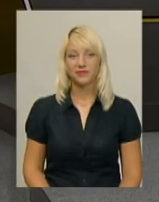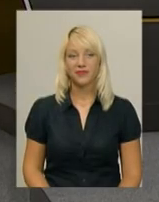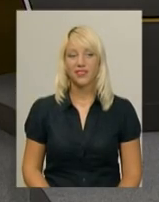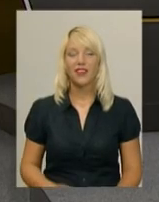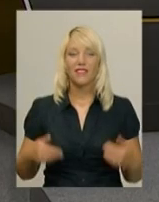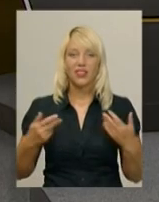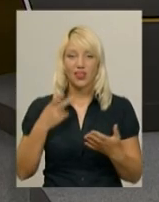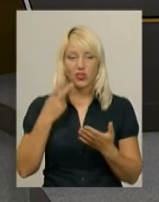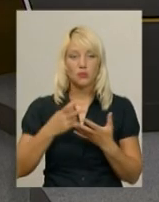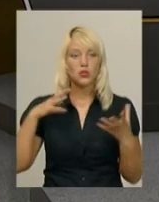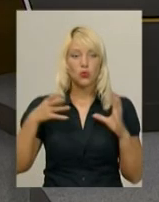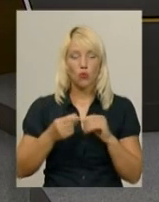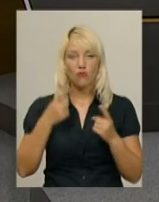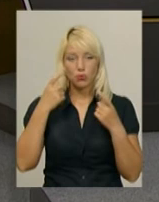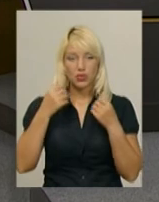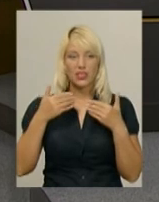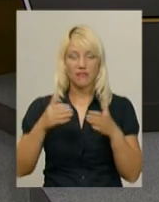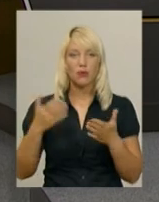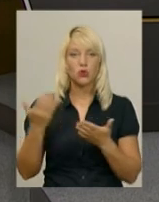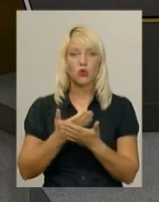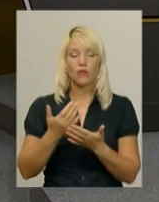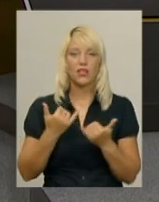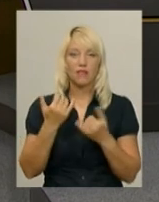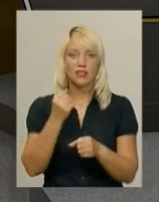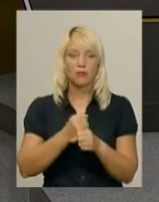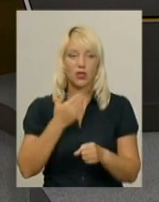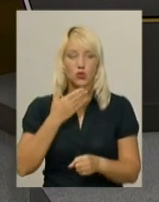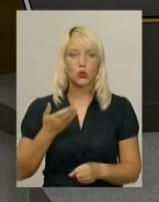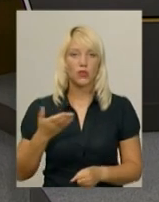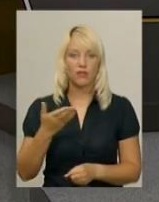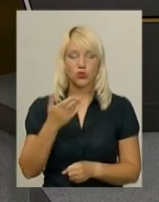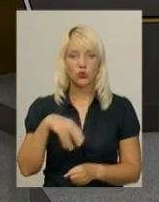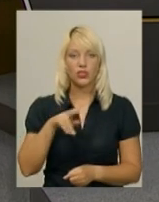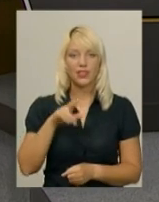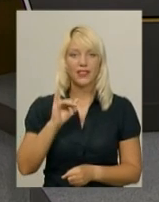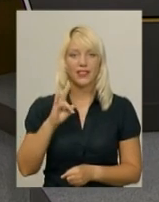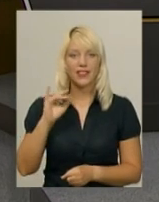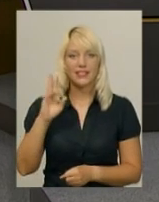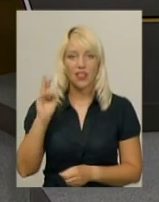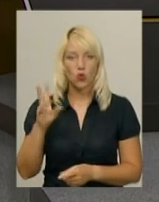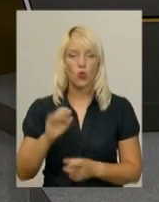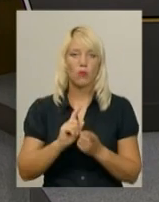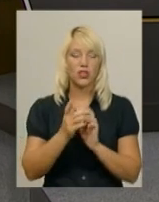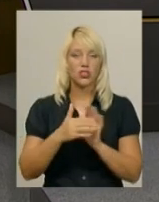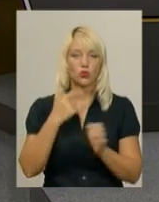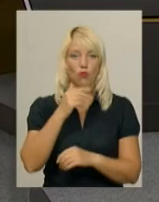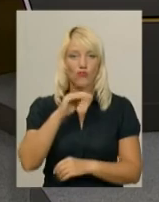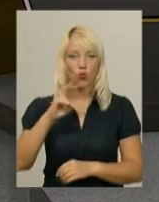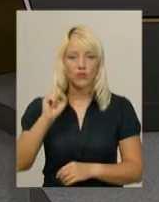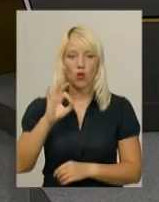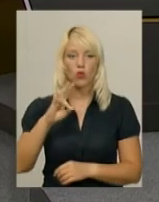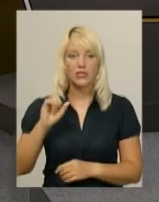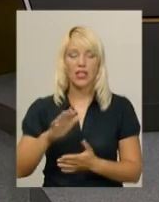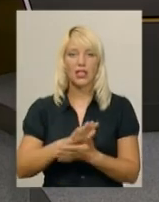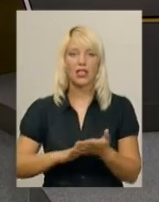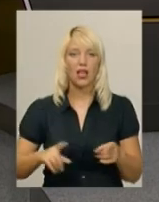Вітаю, ви дивитесь підсумковий інформаційний випуск новин. У студії для вас працюють ведуча Дарина Денисенко, переклад на жестову мову Оксана Фіновська.